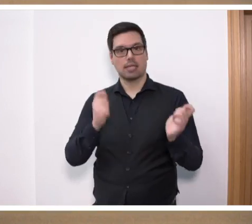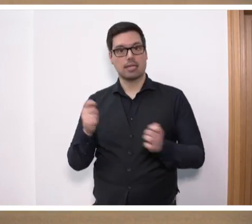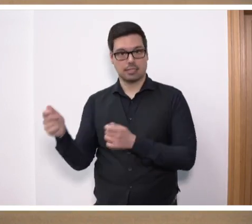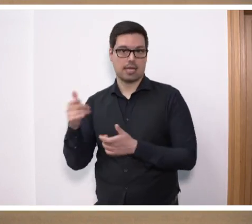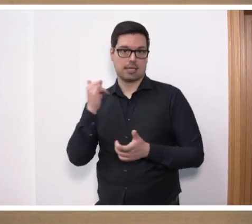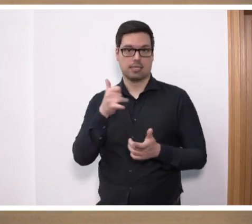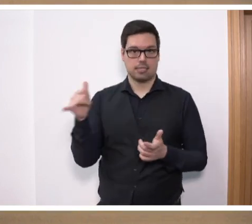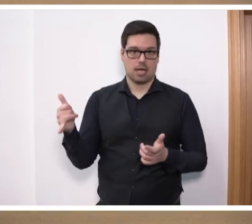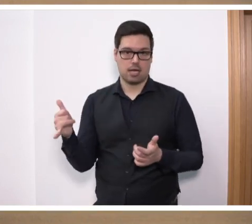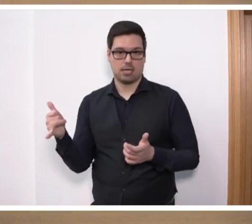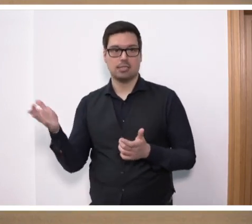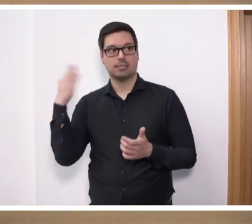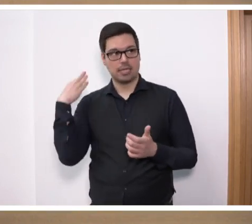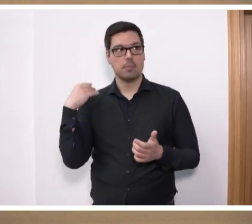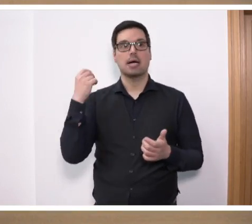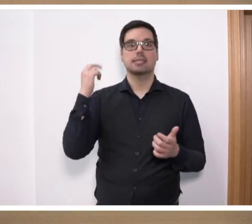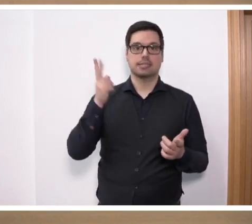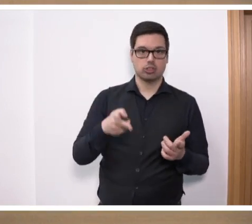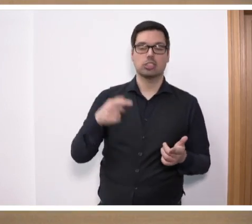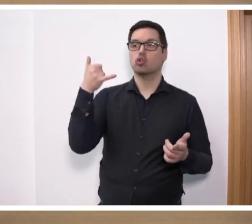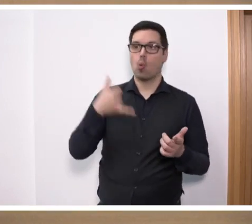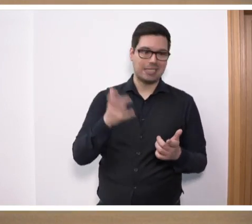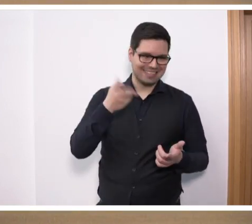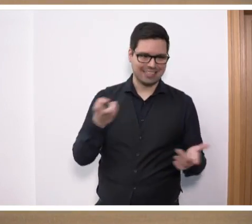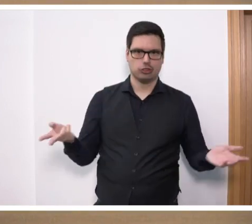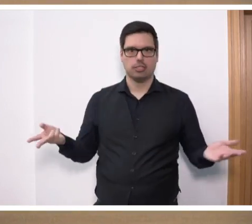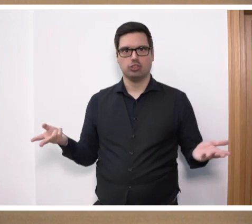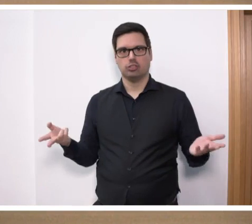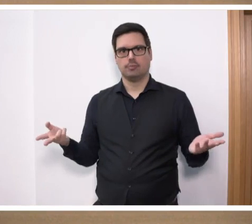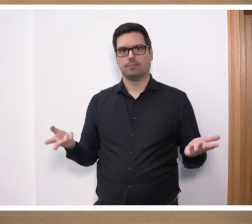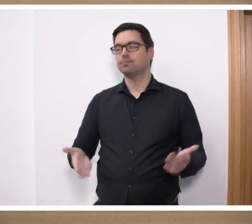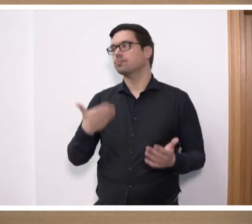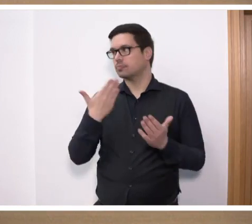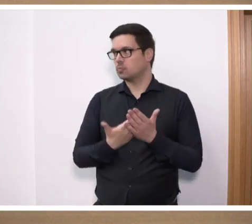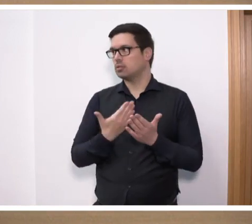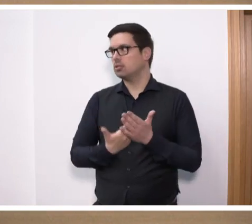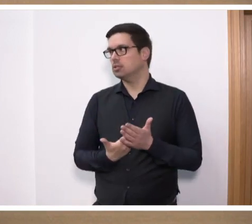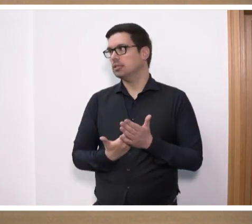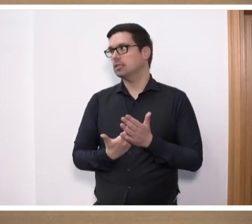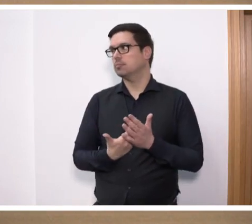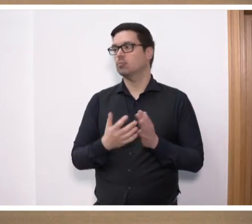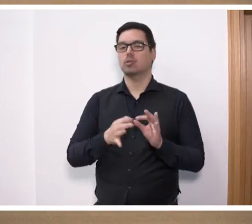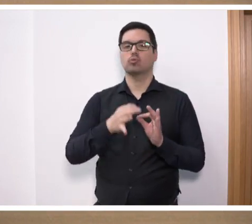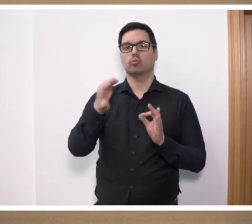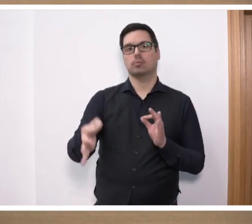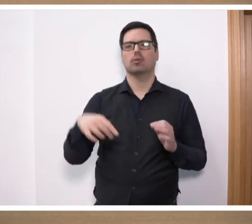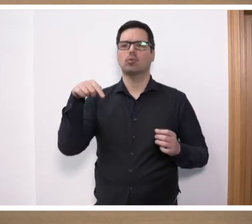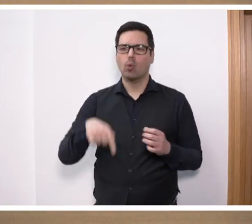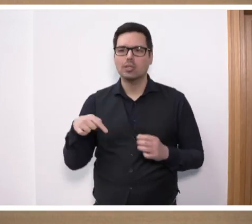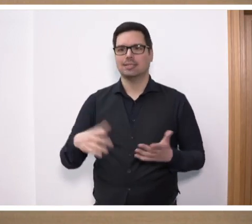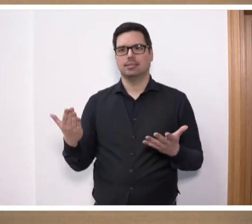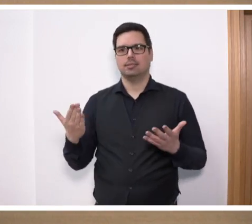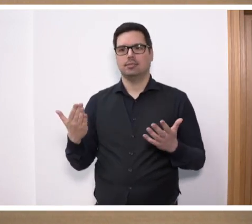zugestimmt hätten. Sie waren damals richtig, Sie sind heute richtig. Und deswegen will ich auch noch mal überleiten, dass wir auch heute